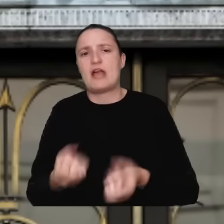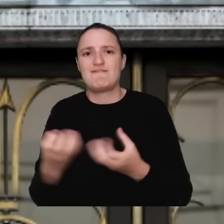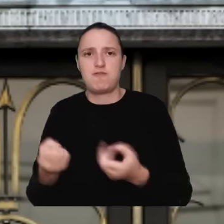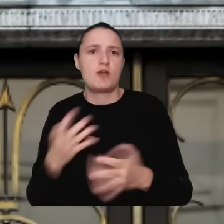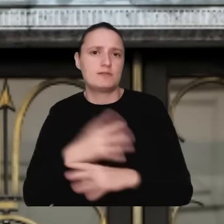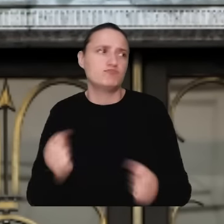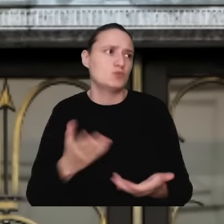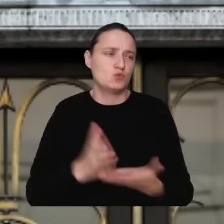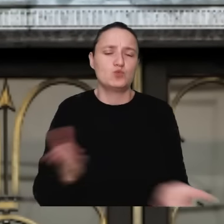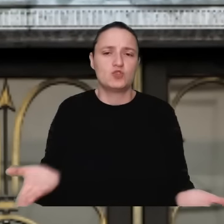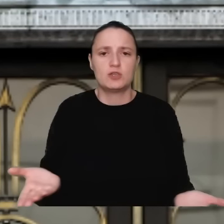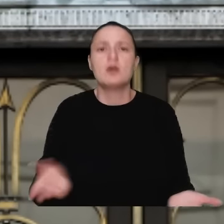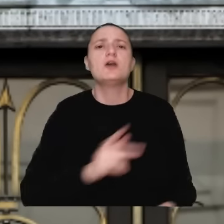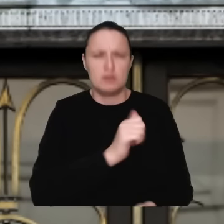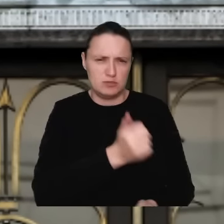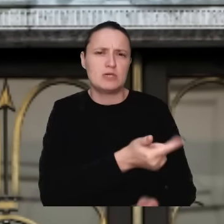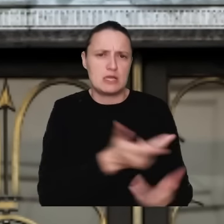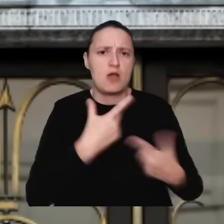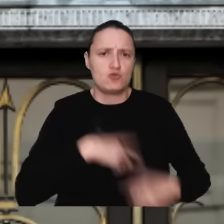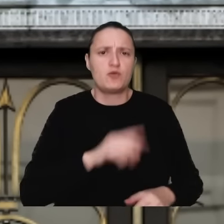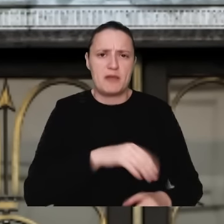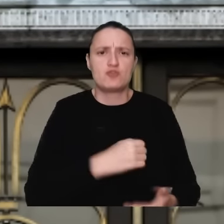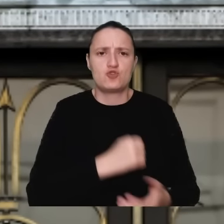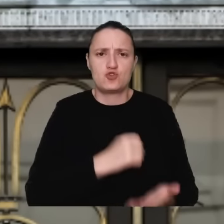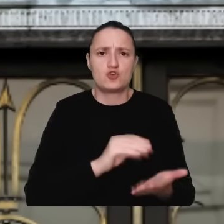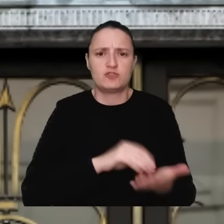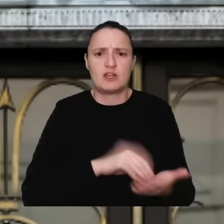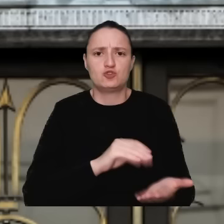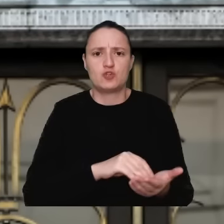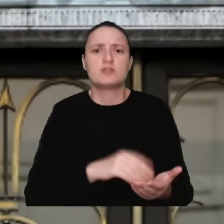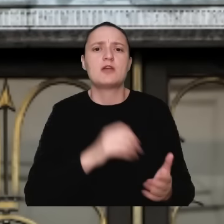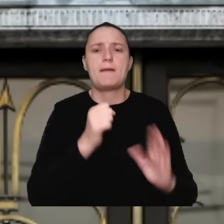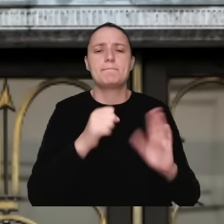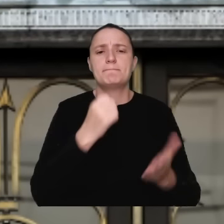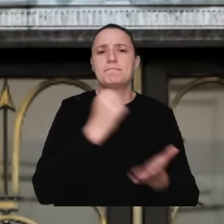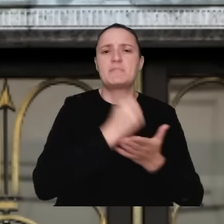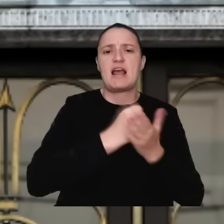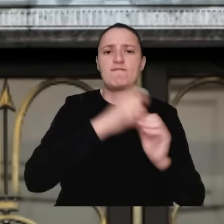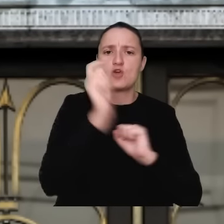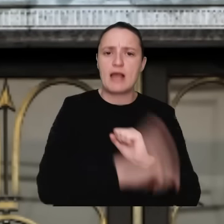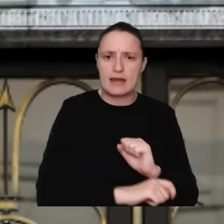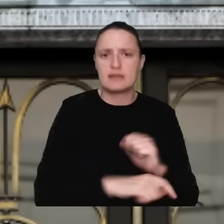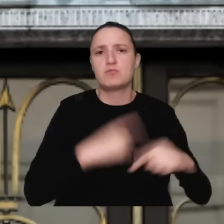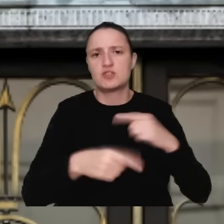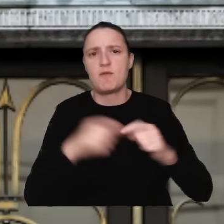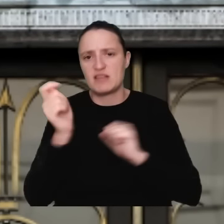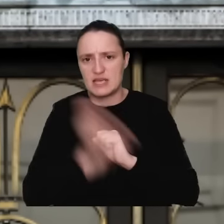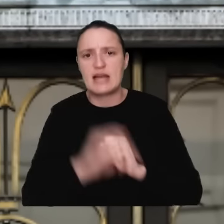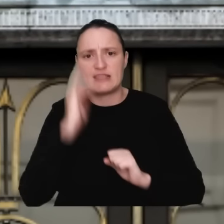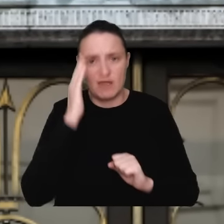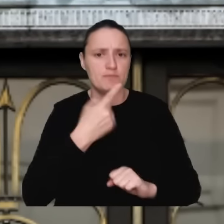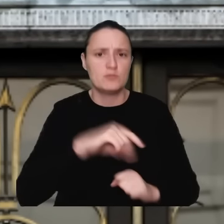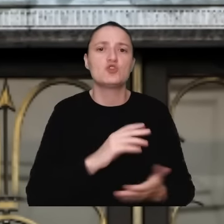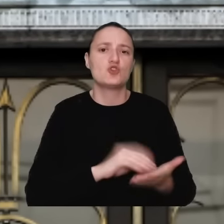którzy mają to doświadczenie w pracy z prawem karnym czy z postępowaniem karnym. I będziemy z tego doświadczenia